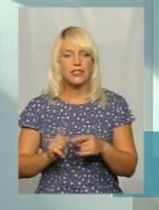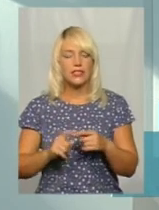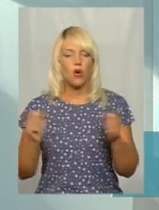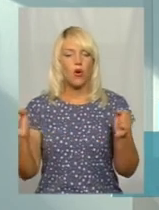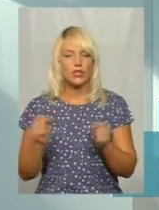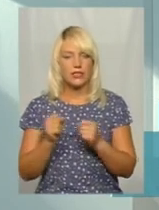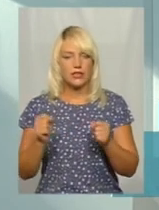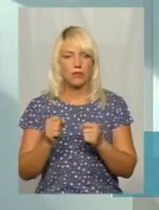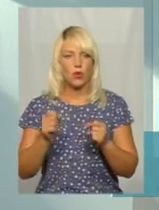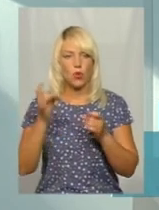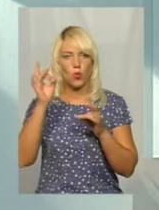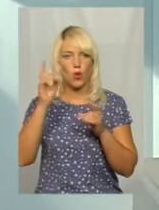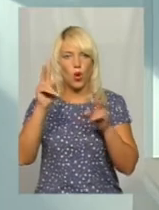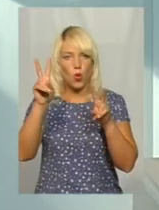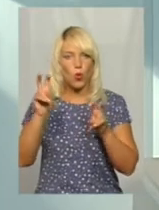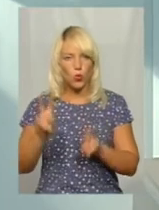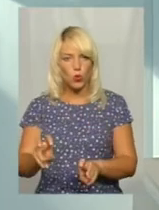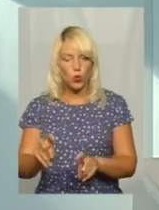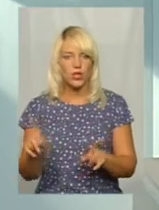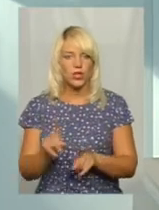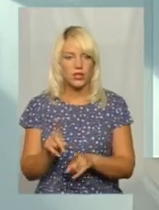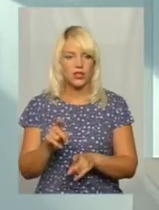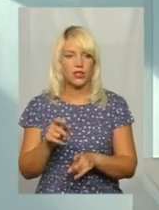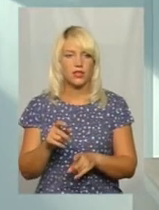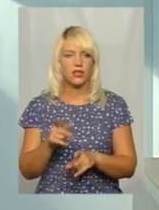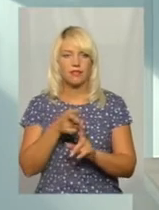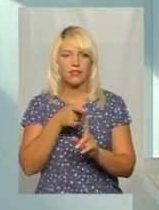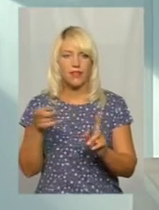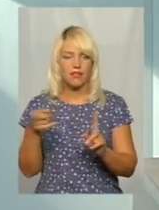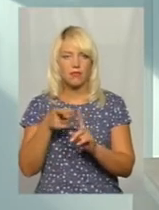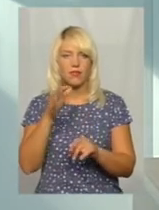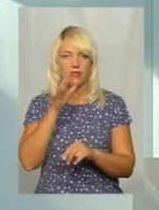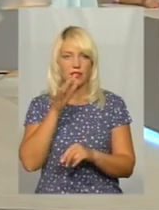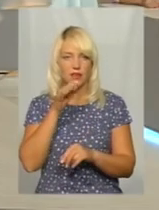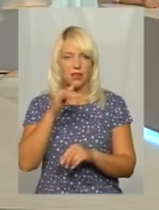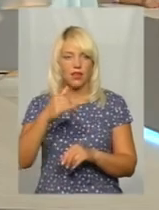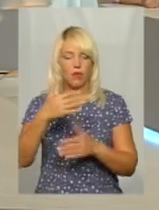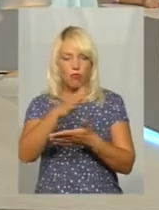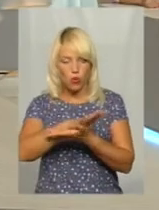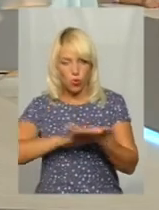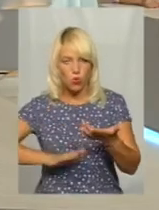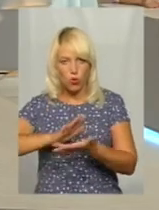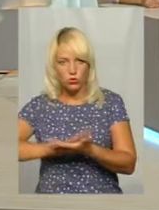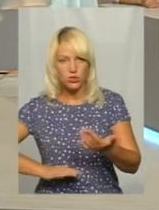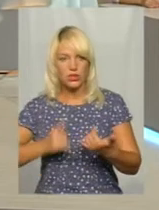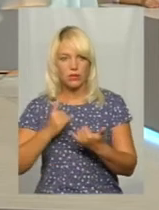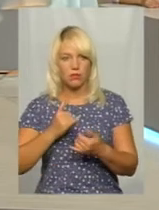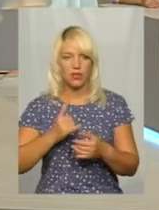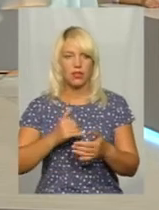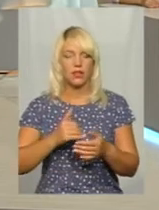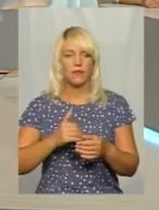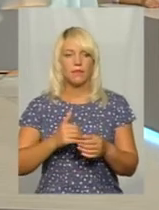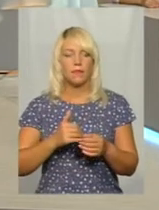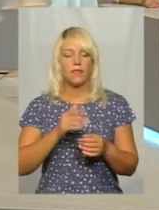які в нас трошки терміни продовжилися, тепер оптимальні строки